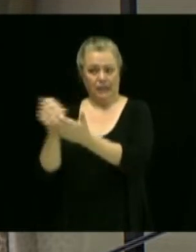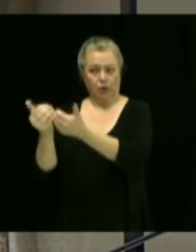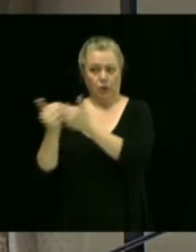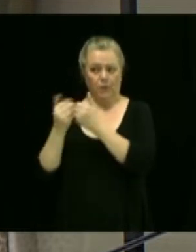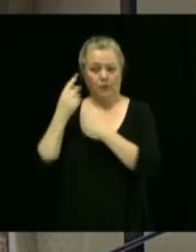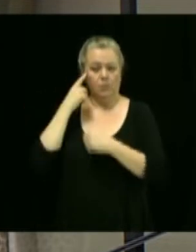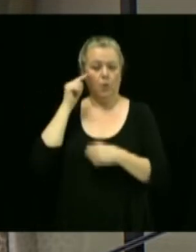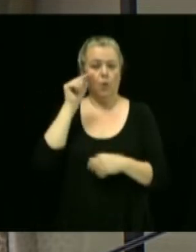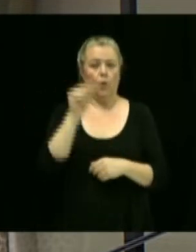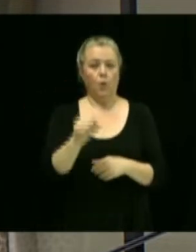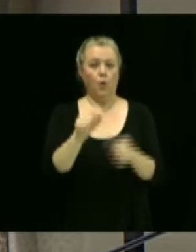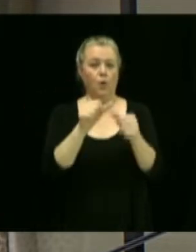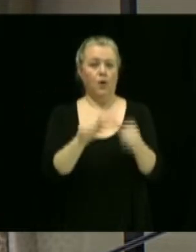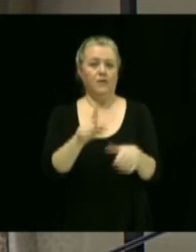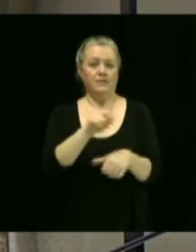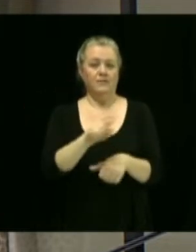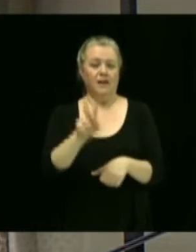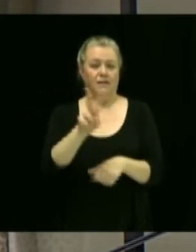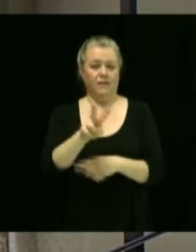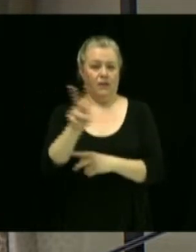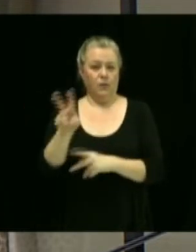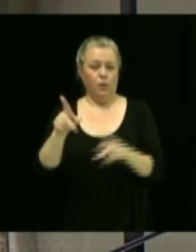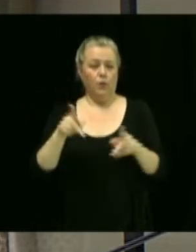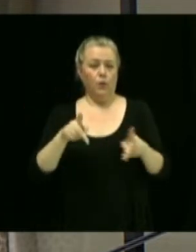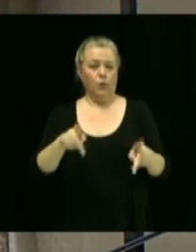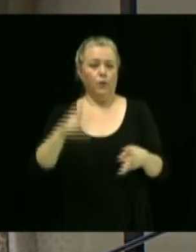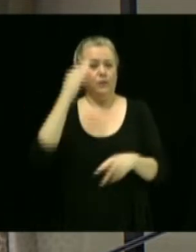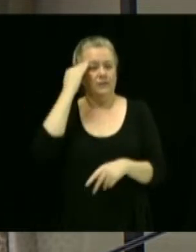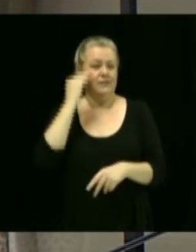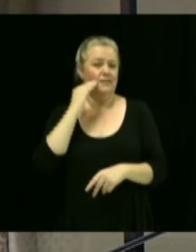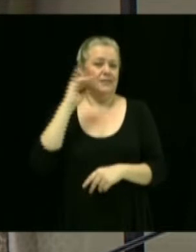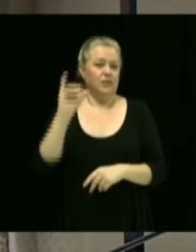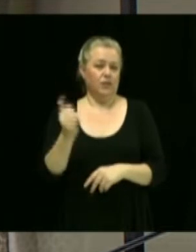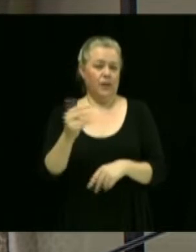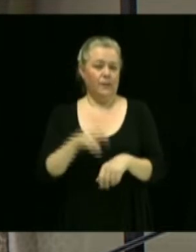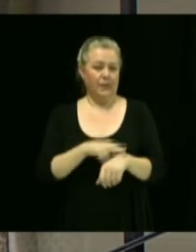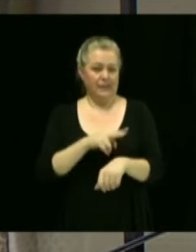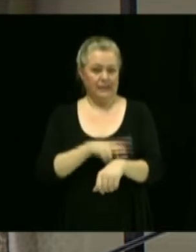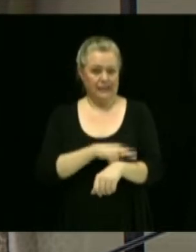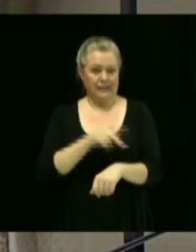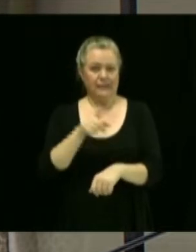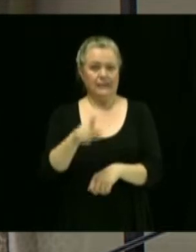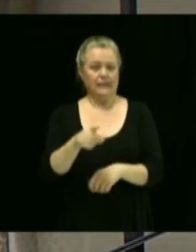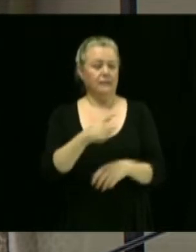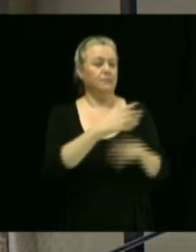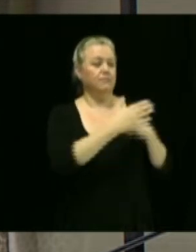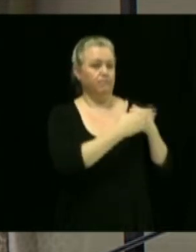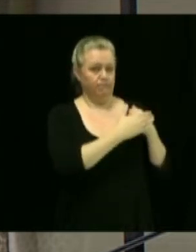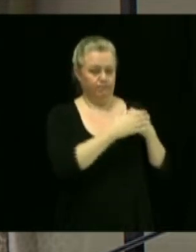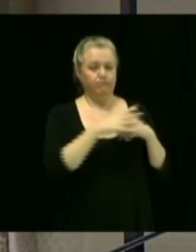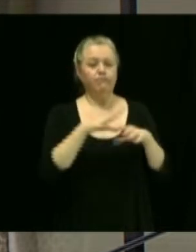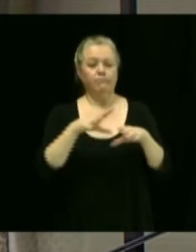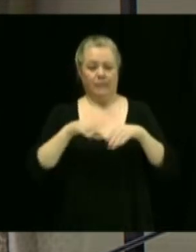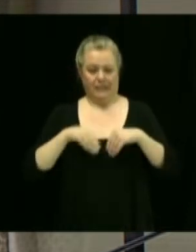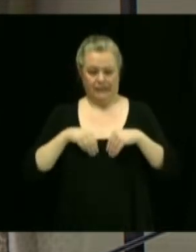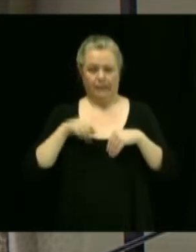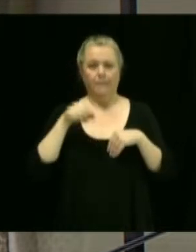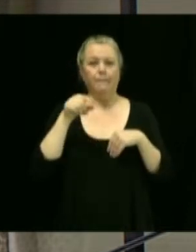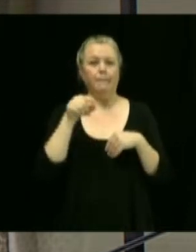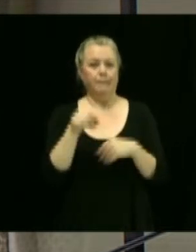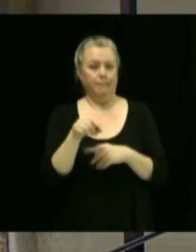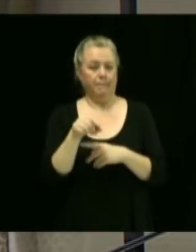'immeuble du 122 rue Saint-Jean-Baptiste. Alors, dans ce cas-ci, il y lieu d'accorder les dérogations mineures sous